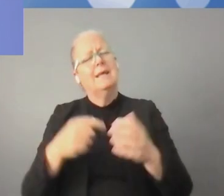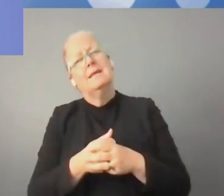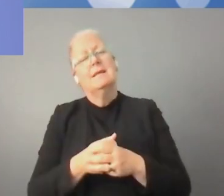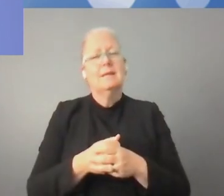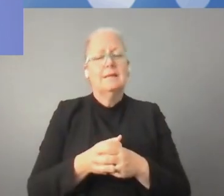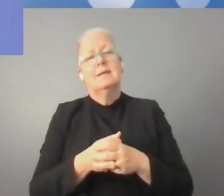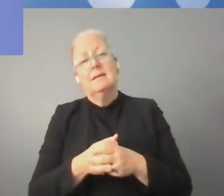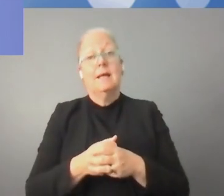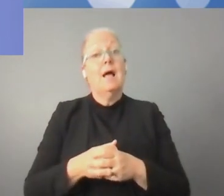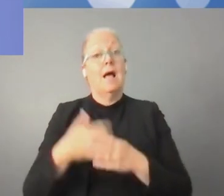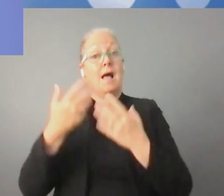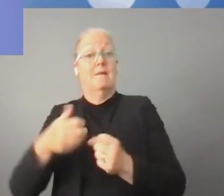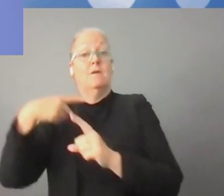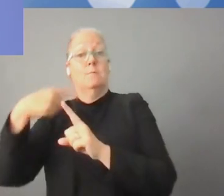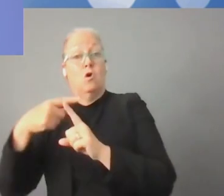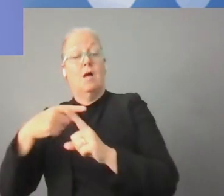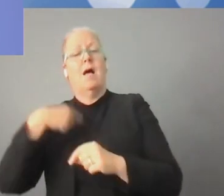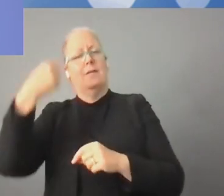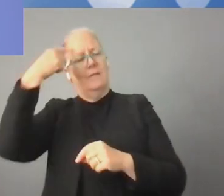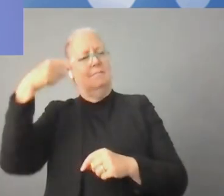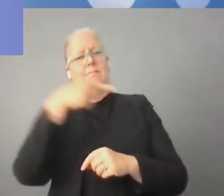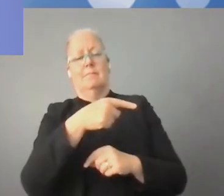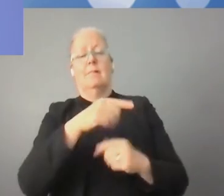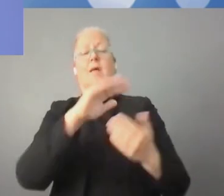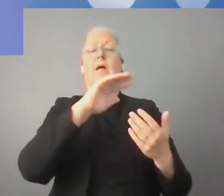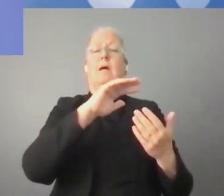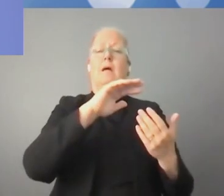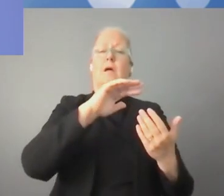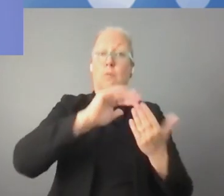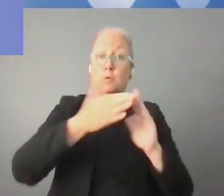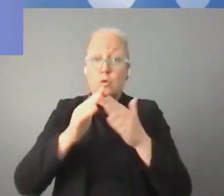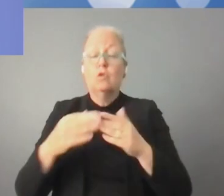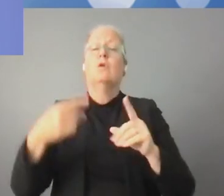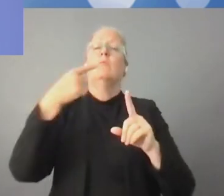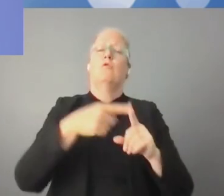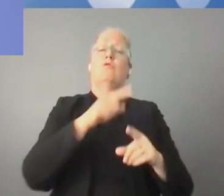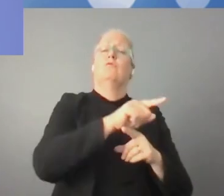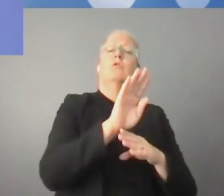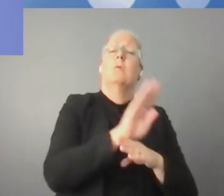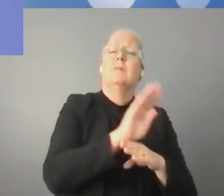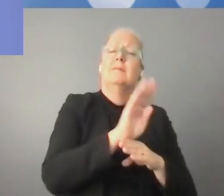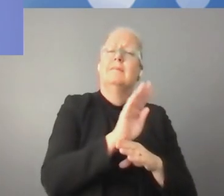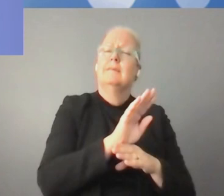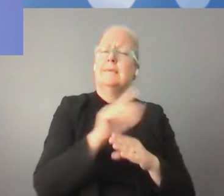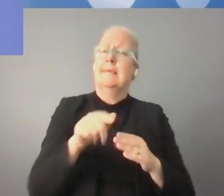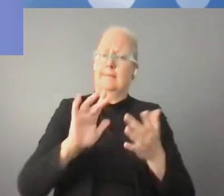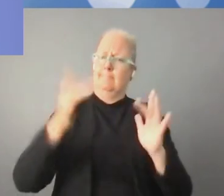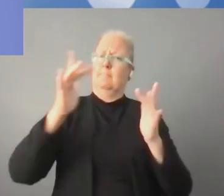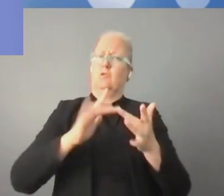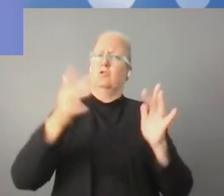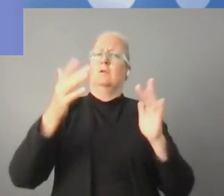سلبية أكثر. إذن تم الاستفادة من هذه الأساليب.